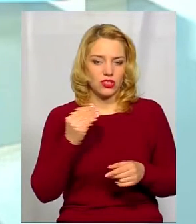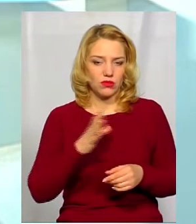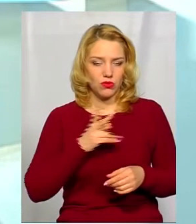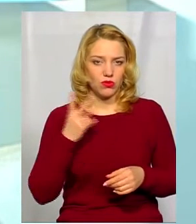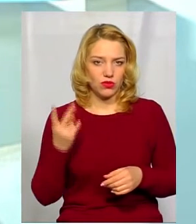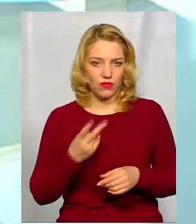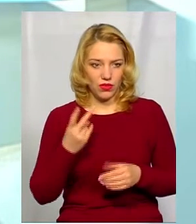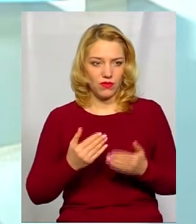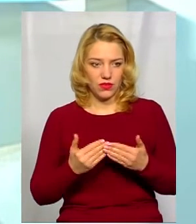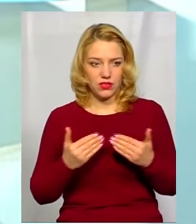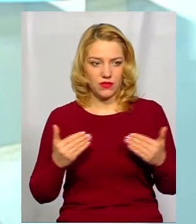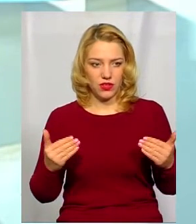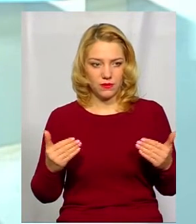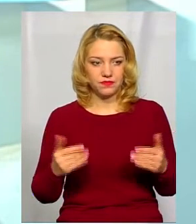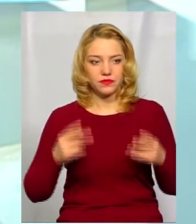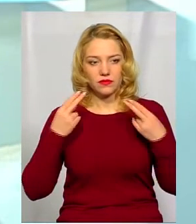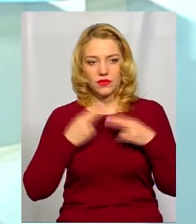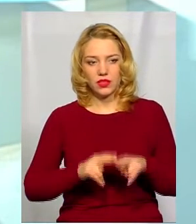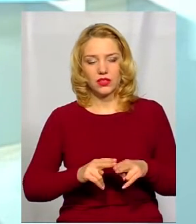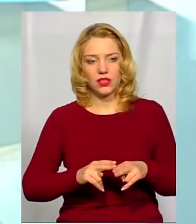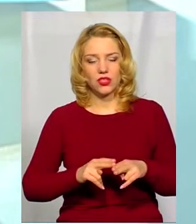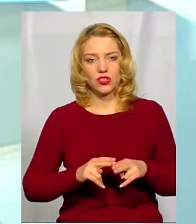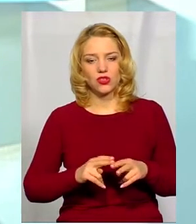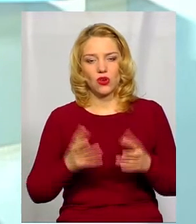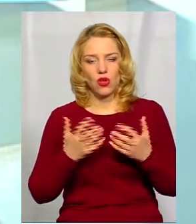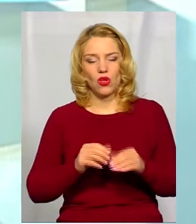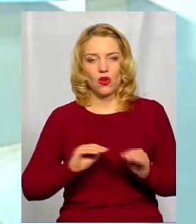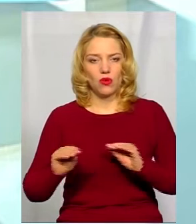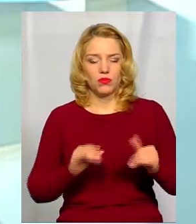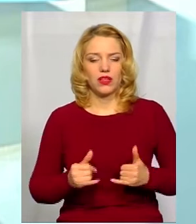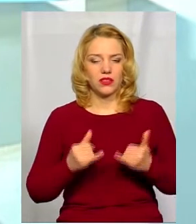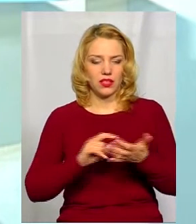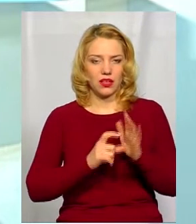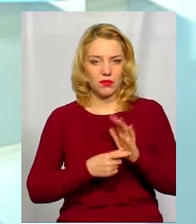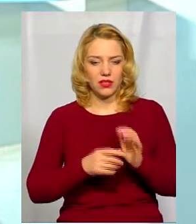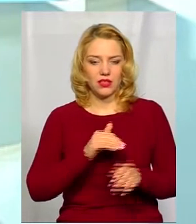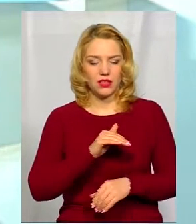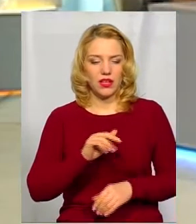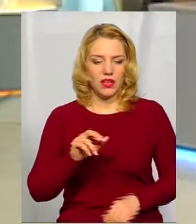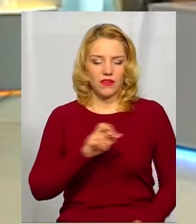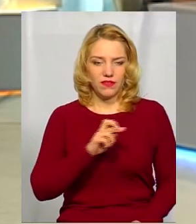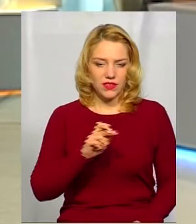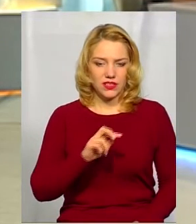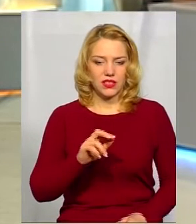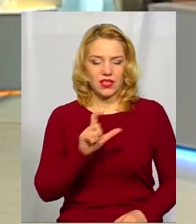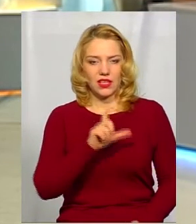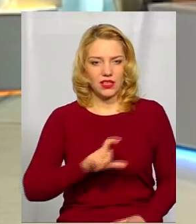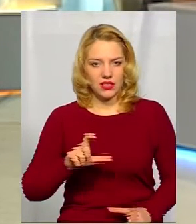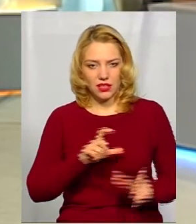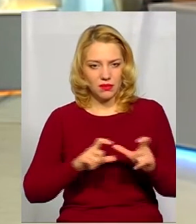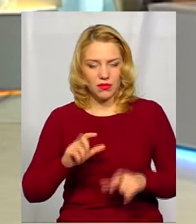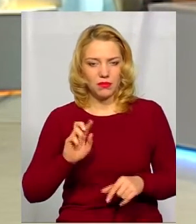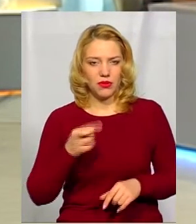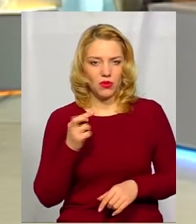технічного обладнання для кабінетів хімії, фізики, біології, математики.